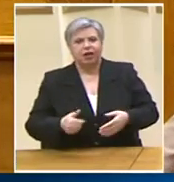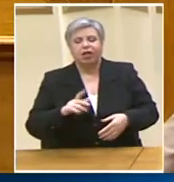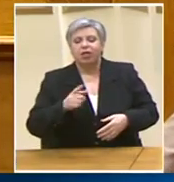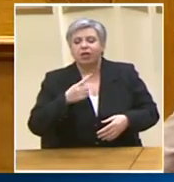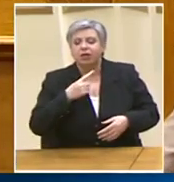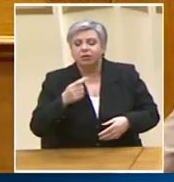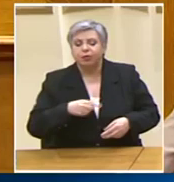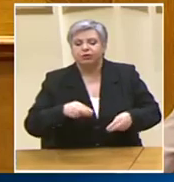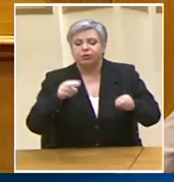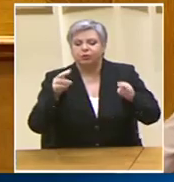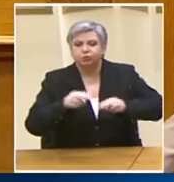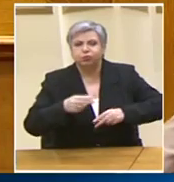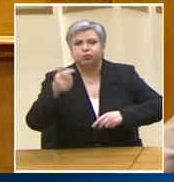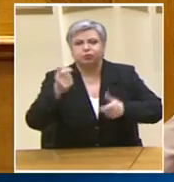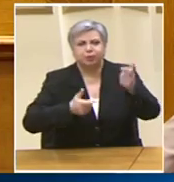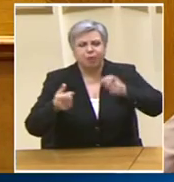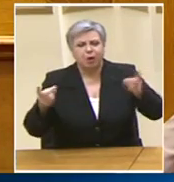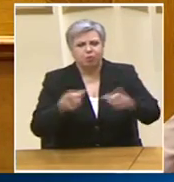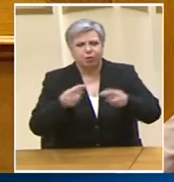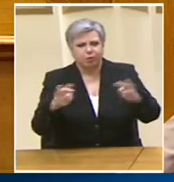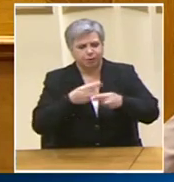Των συντάξεων, φορολογίων και λοιπά